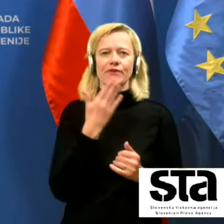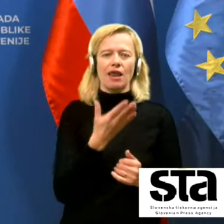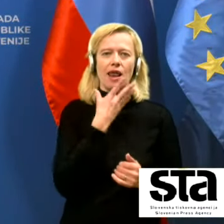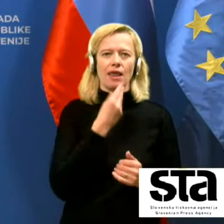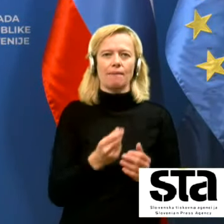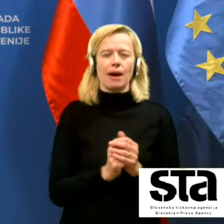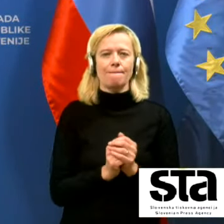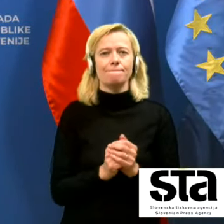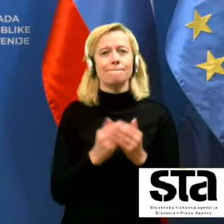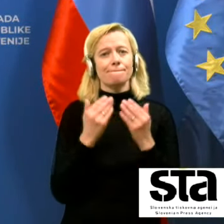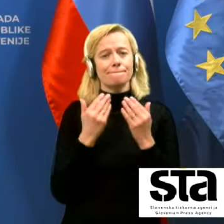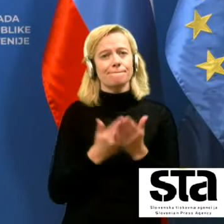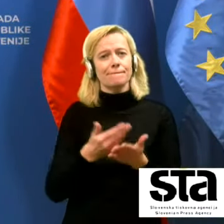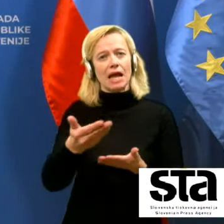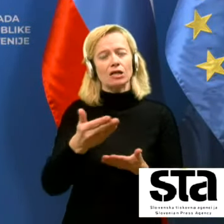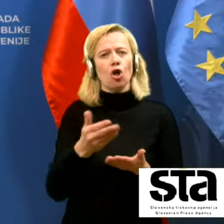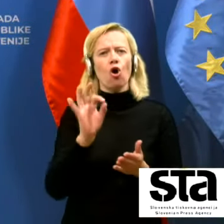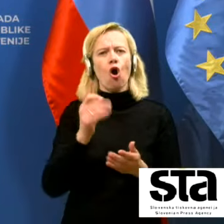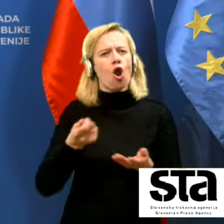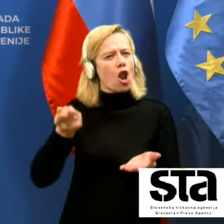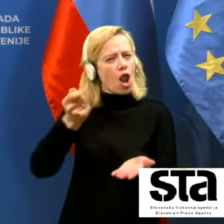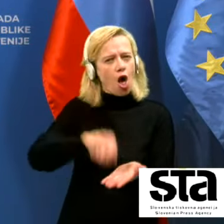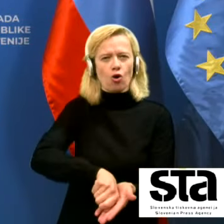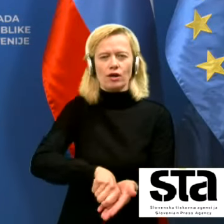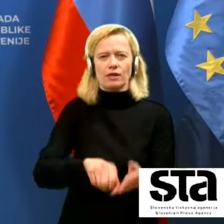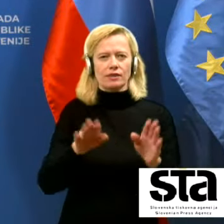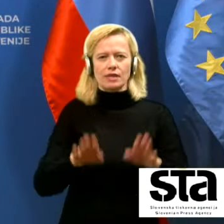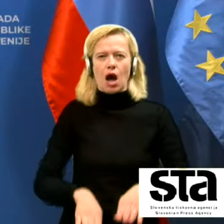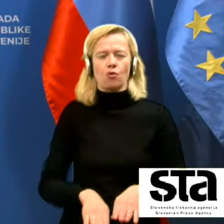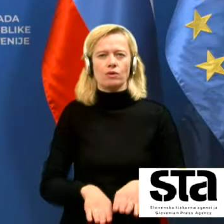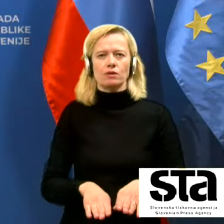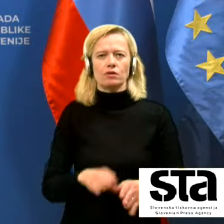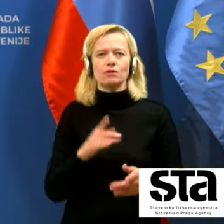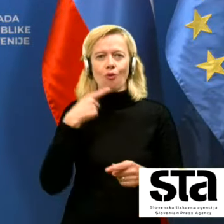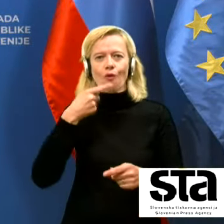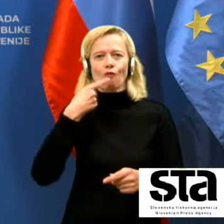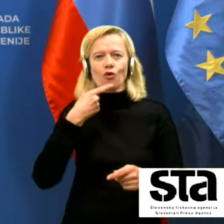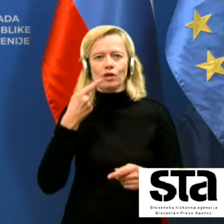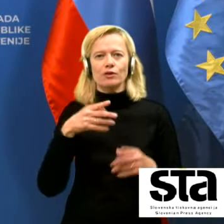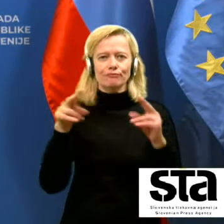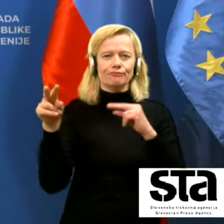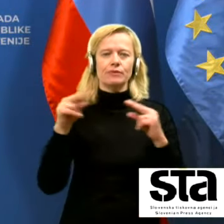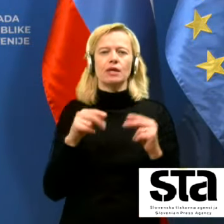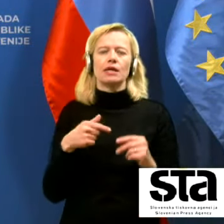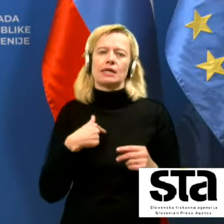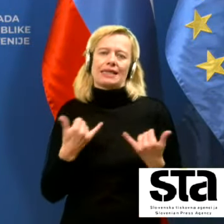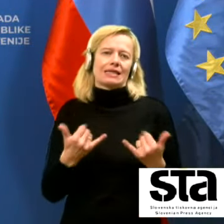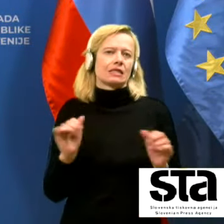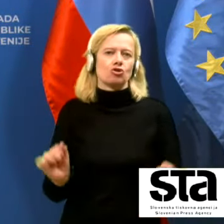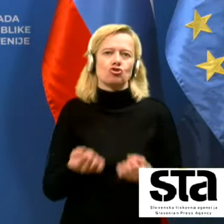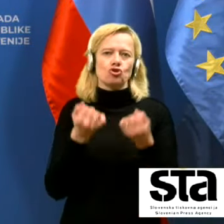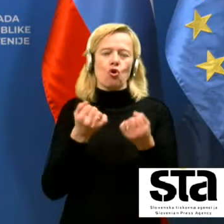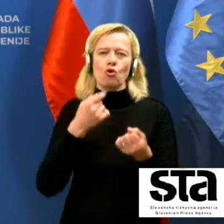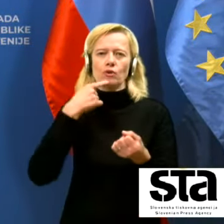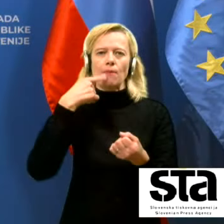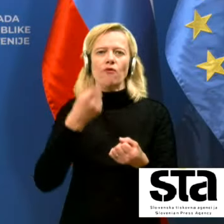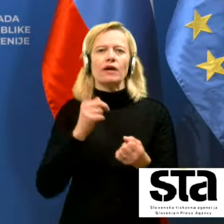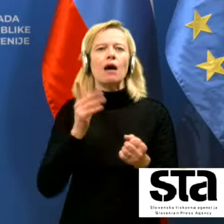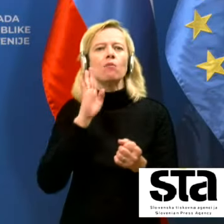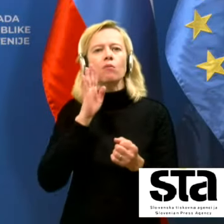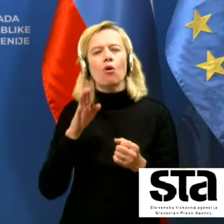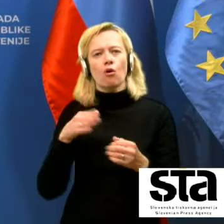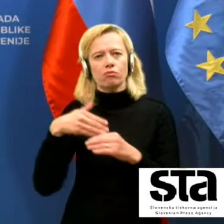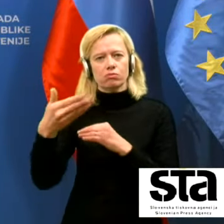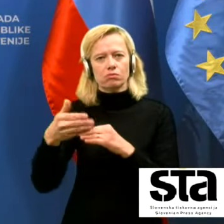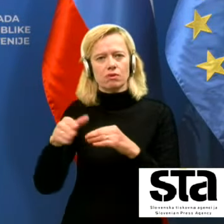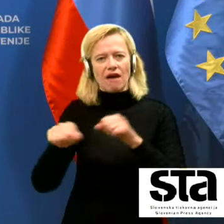Torej, predlog sveda je o lockdownu vse govori. Lejte še enkrat, jaz težko bi danes napovedal, kaj bo na vladi sprejeto. Mislim pa, da